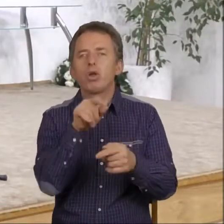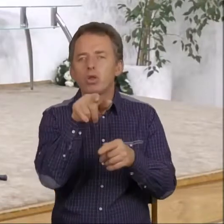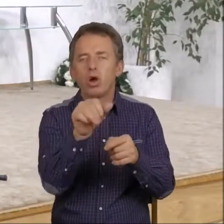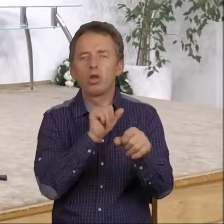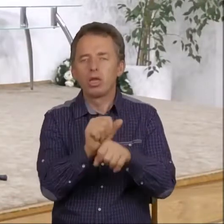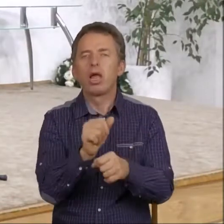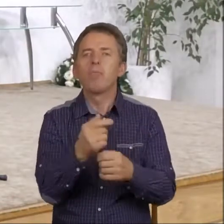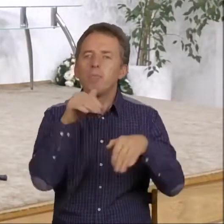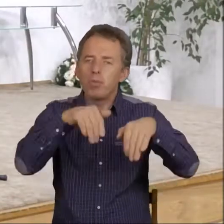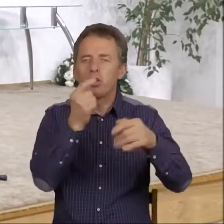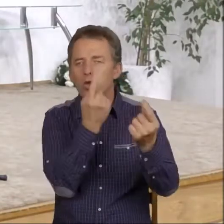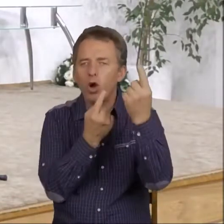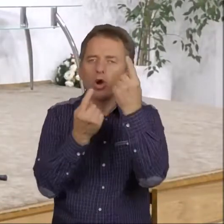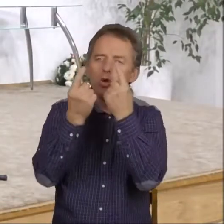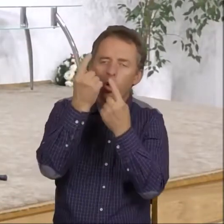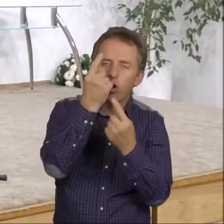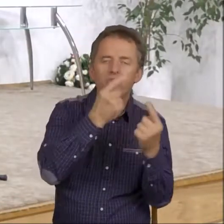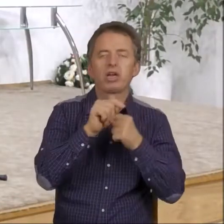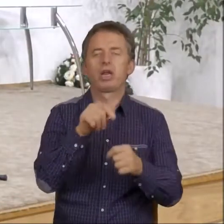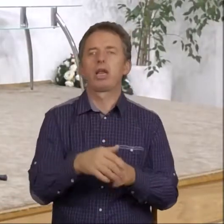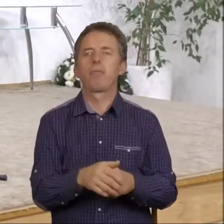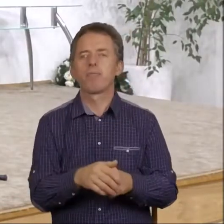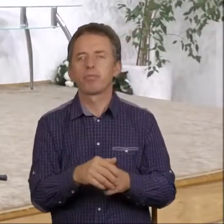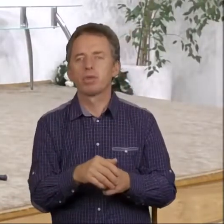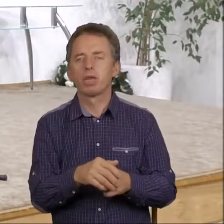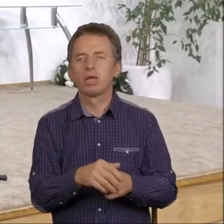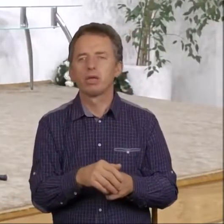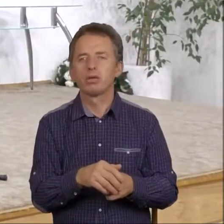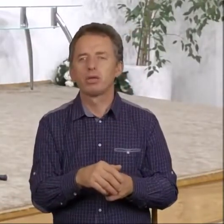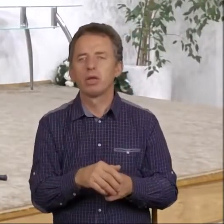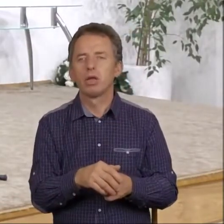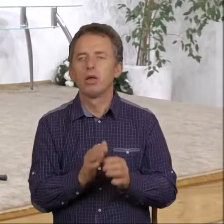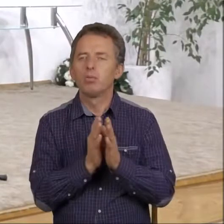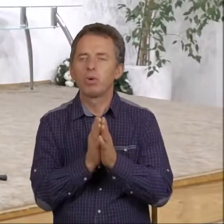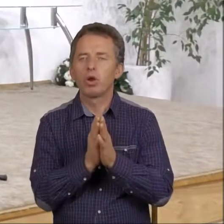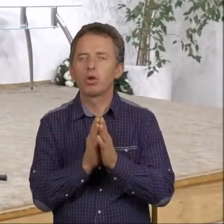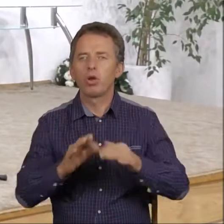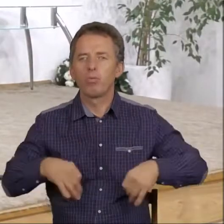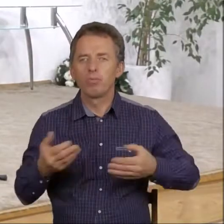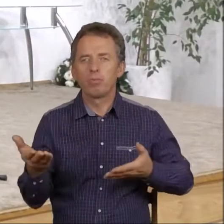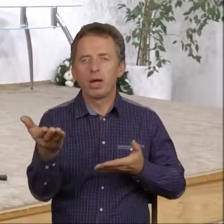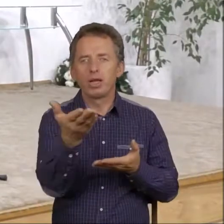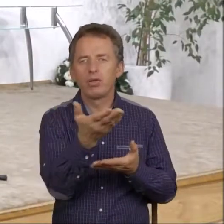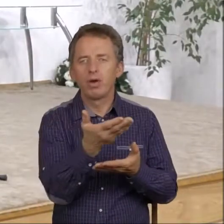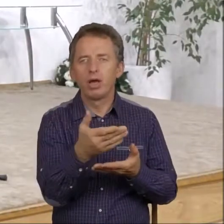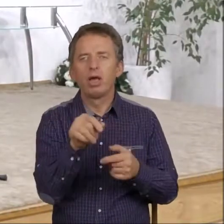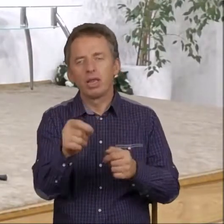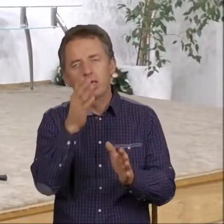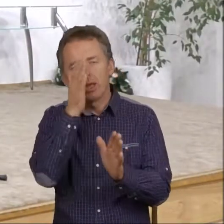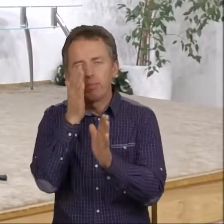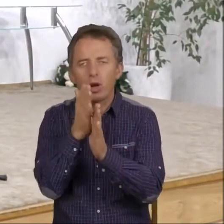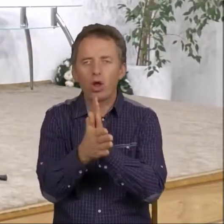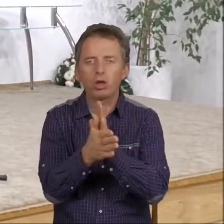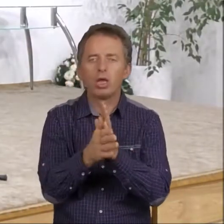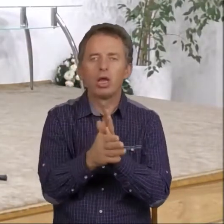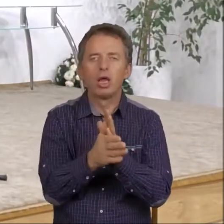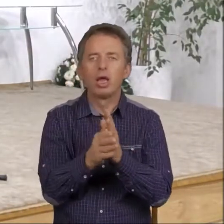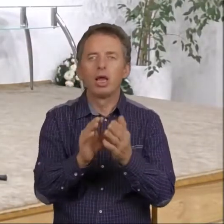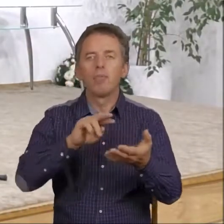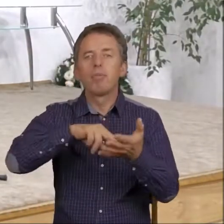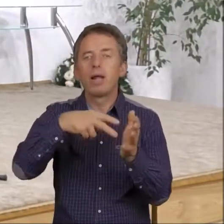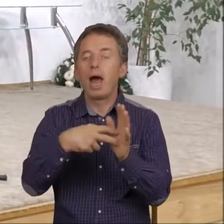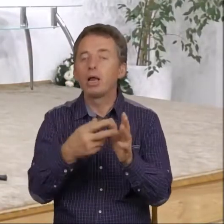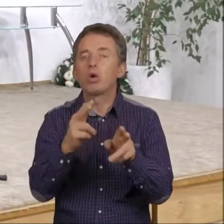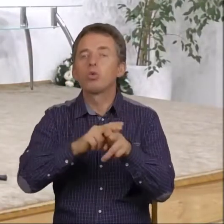możliwa do rozważania przy innej okazji. Więc, proszę Państwa, taki prosty schematik. O czym on